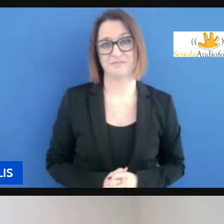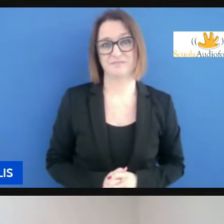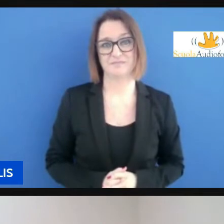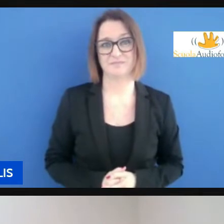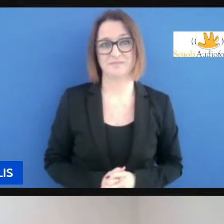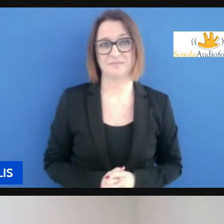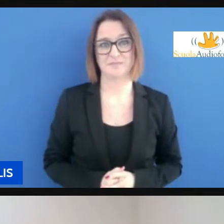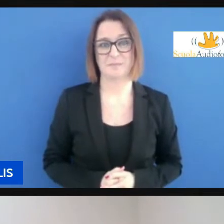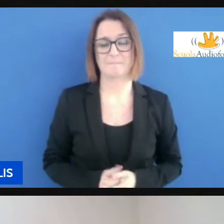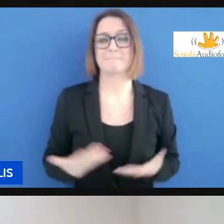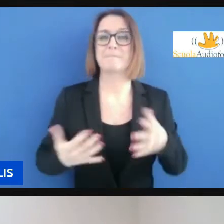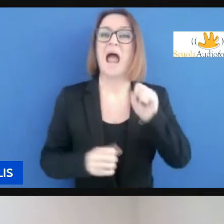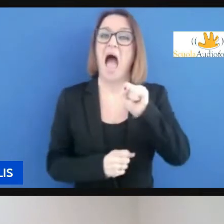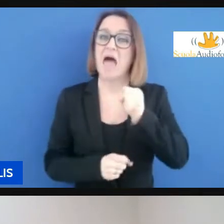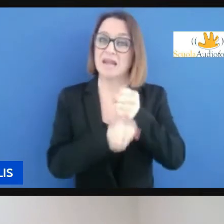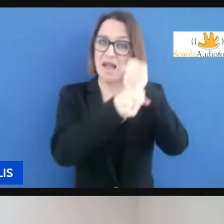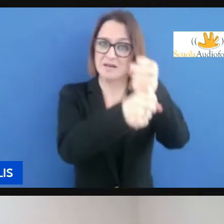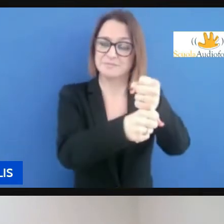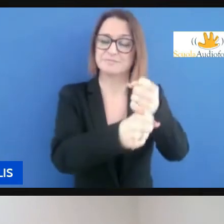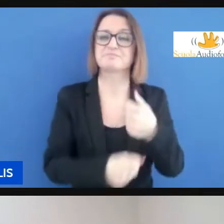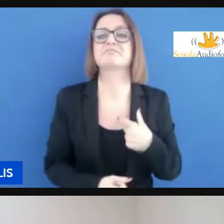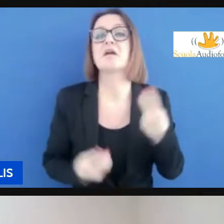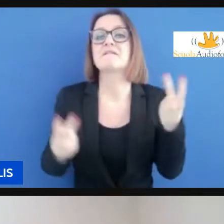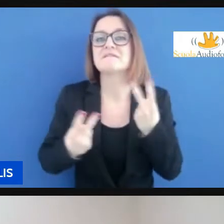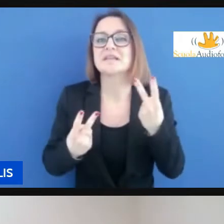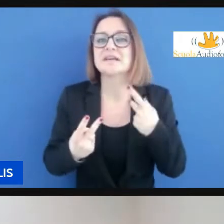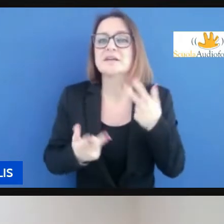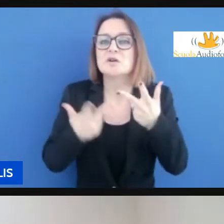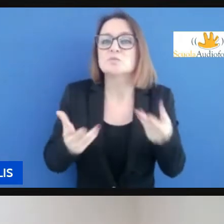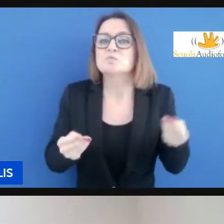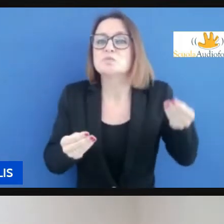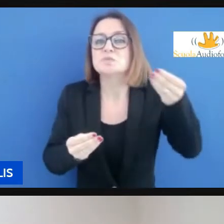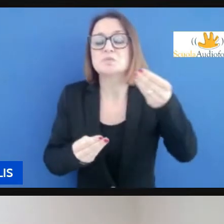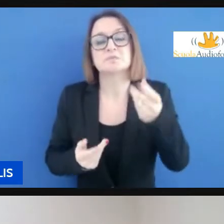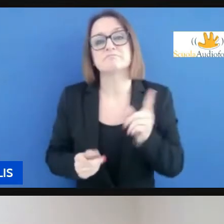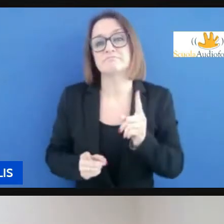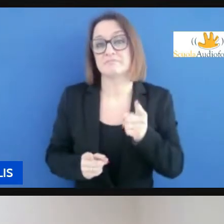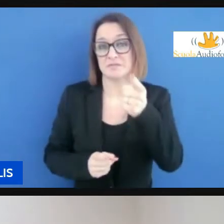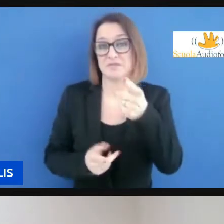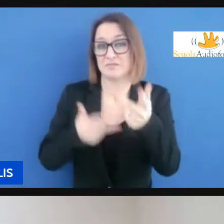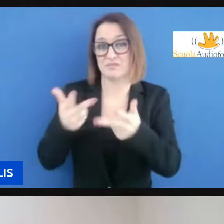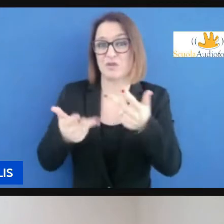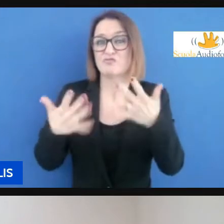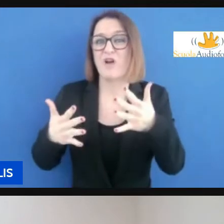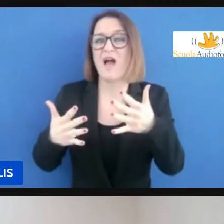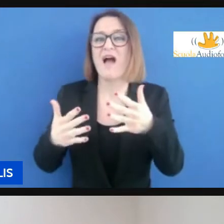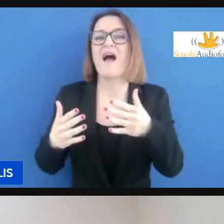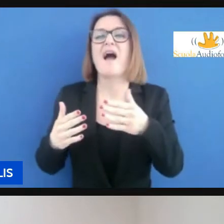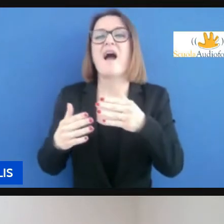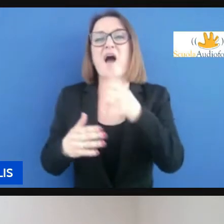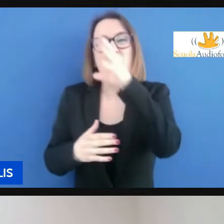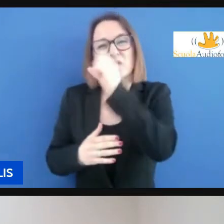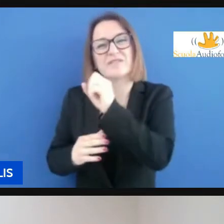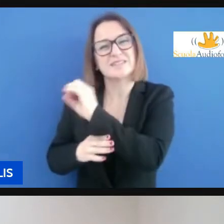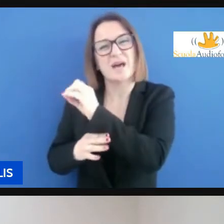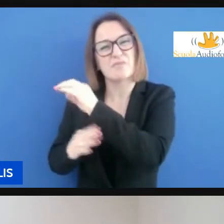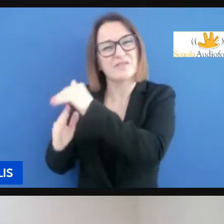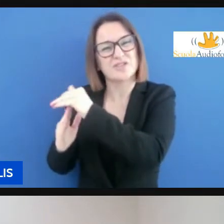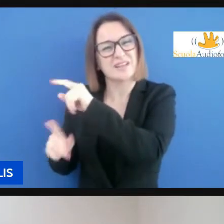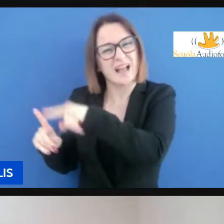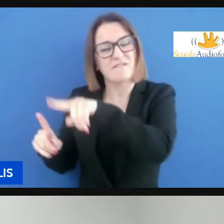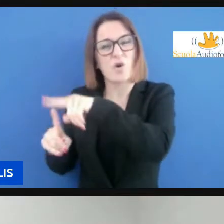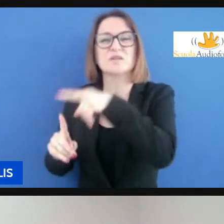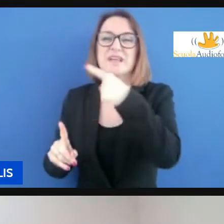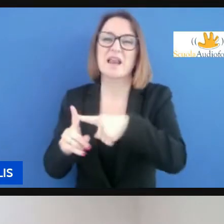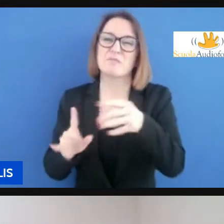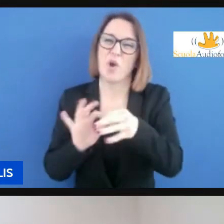ma non ho molto da aggiungere rispetto a quanto già detto dalle colleghe della CA Foscari e da da Vilma